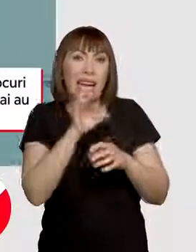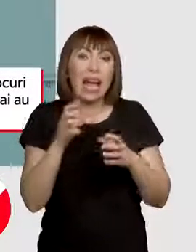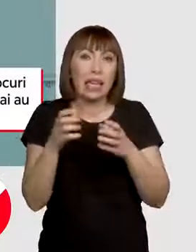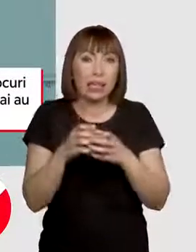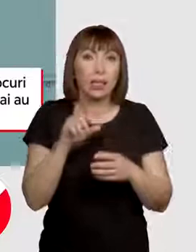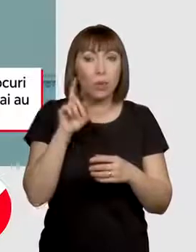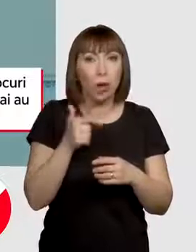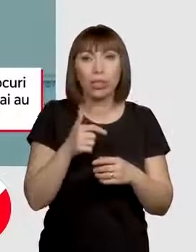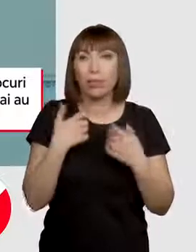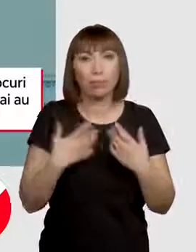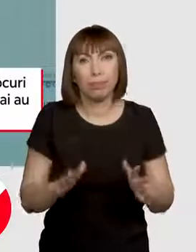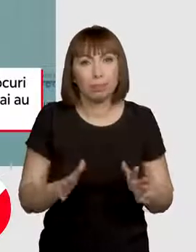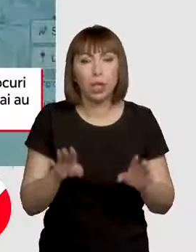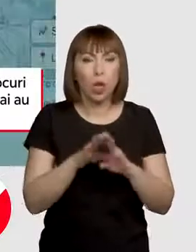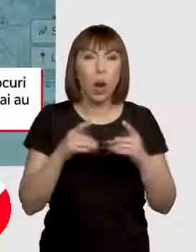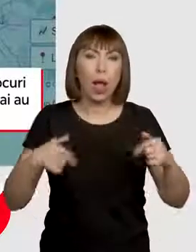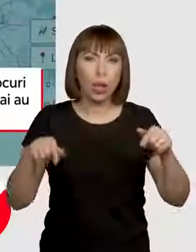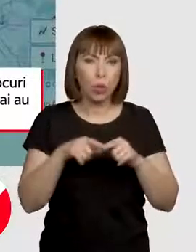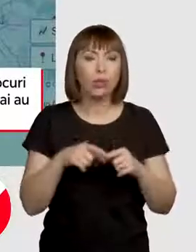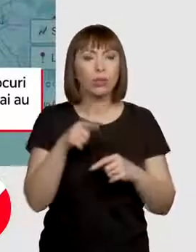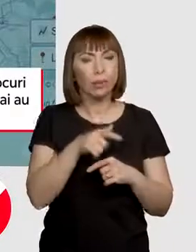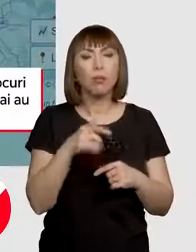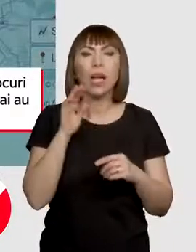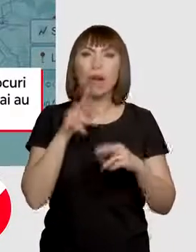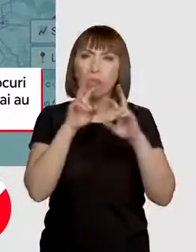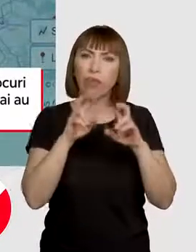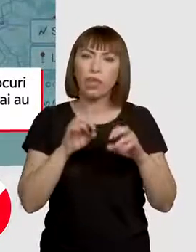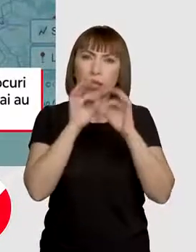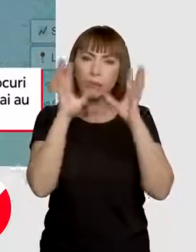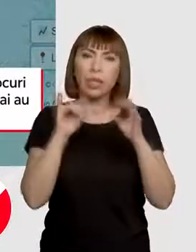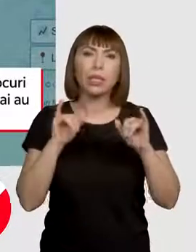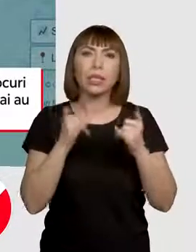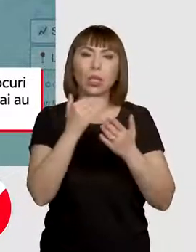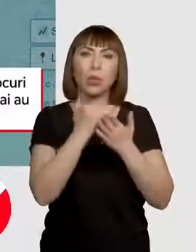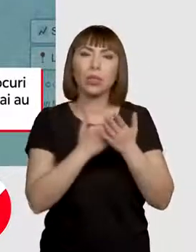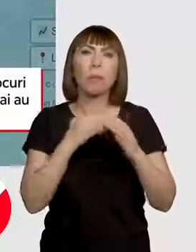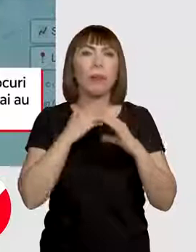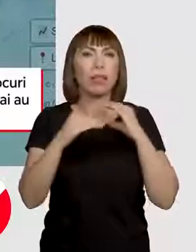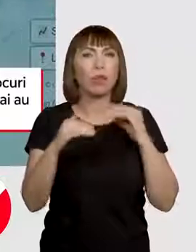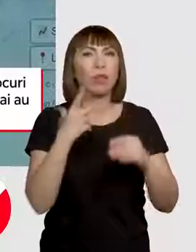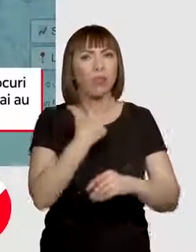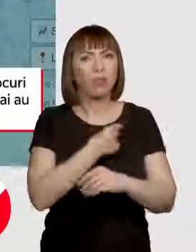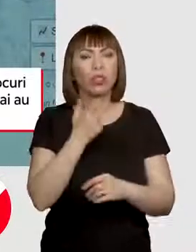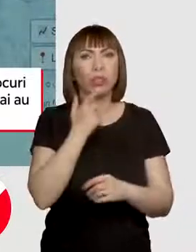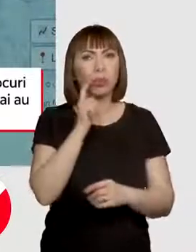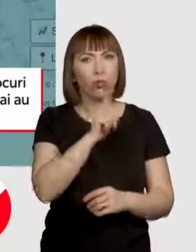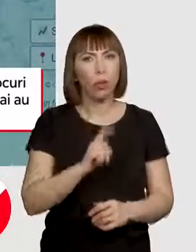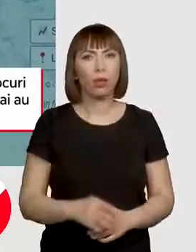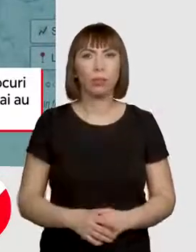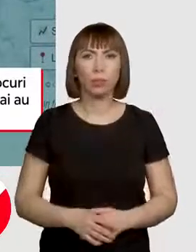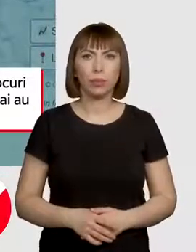putea să esușueze. Colega mea, Petronela Axinte, a verificat dimineață situația de pe platforma de vaccinare de la Timișoara.